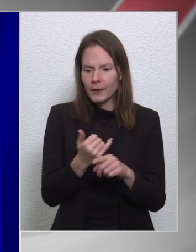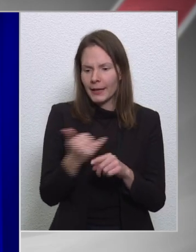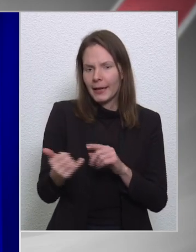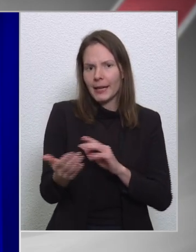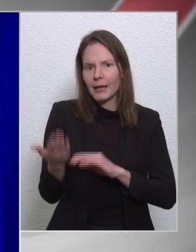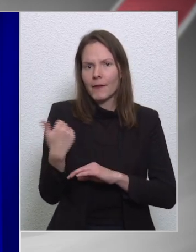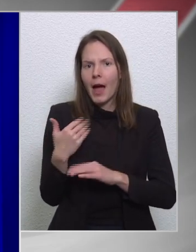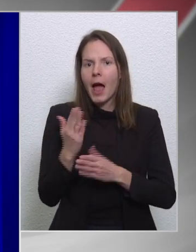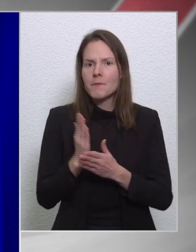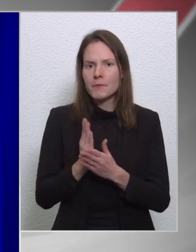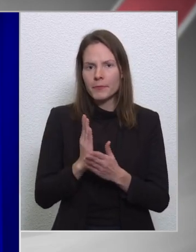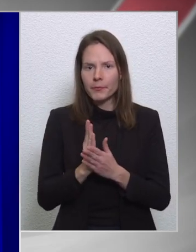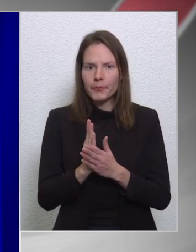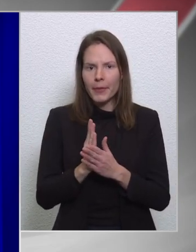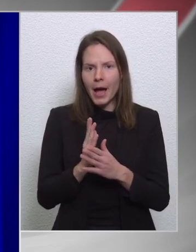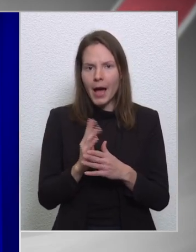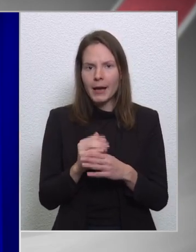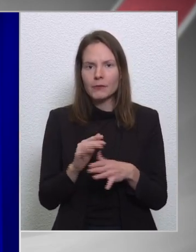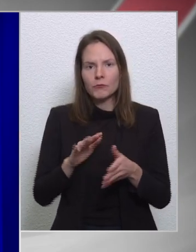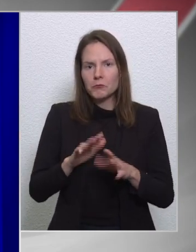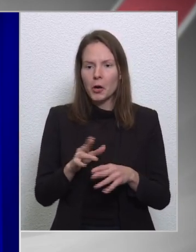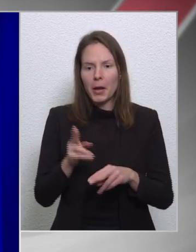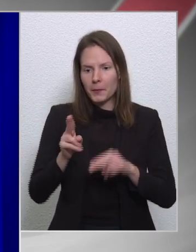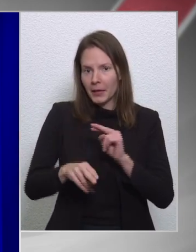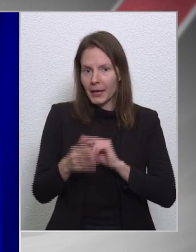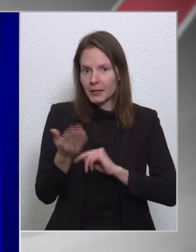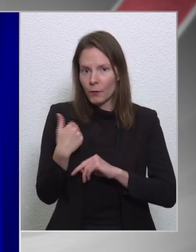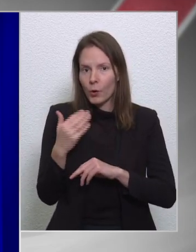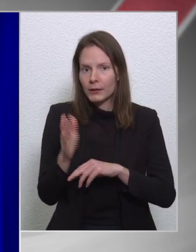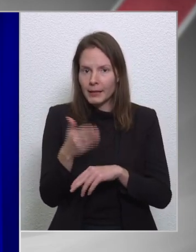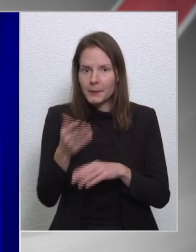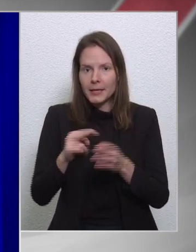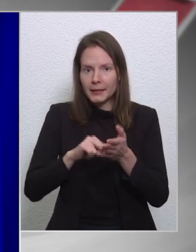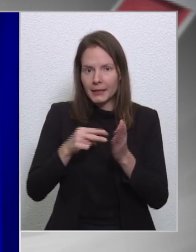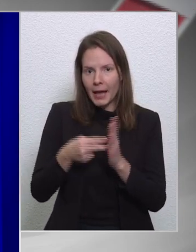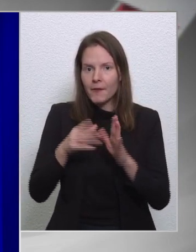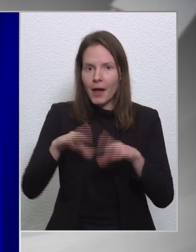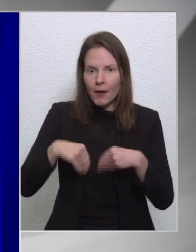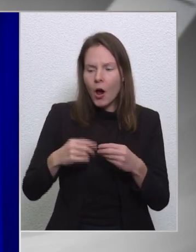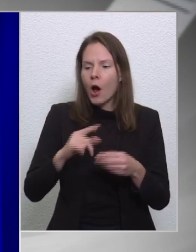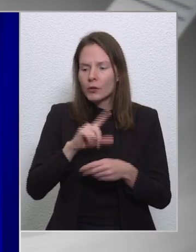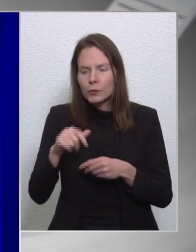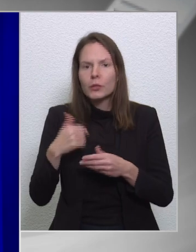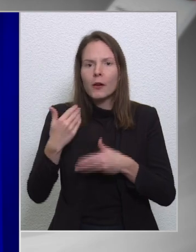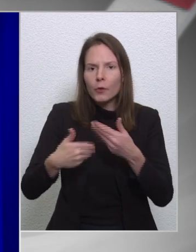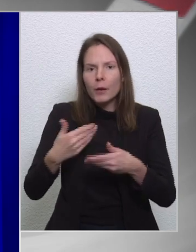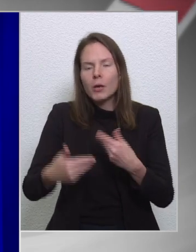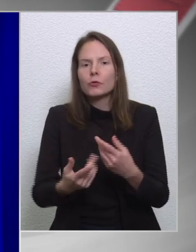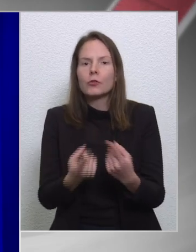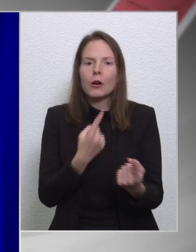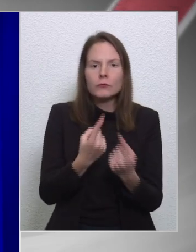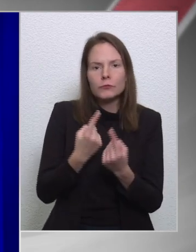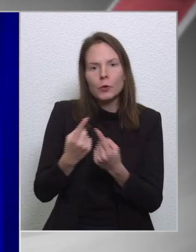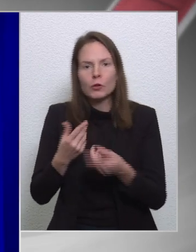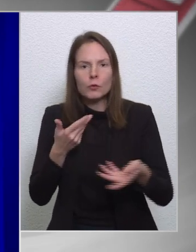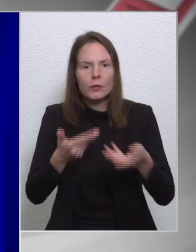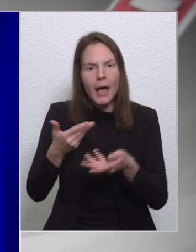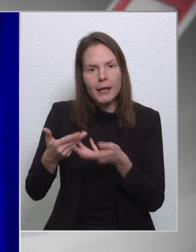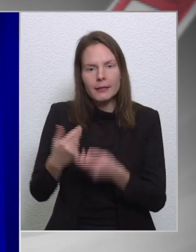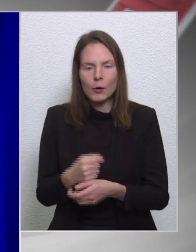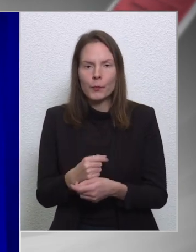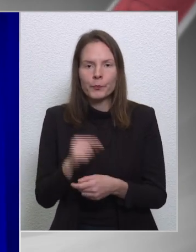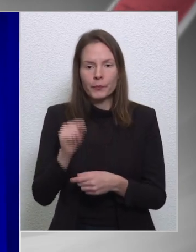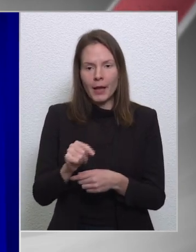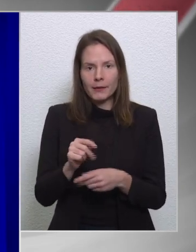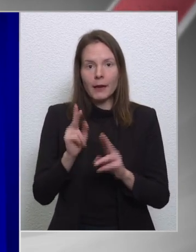eszem, a karnyújtásnyira volt az akkori nemzeti terv elfogadása, és azóta is folyamatosan folytak a konzultációk. Ennek